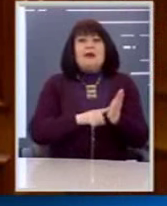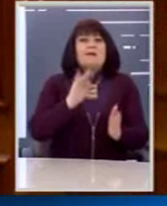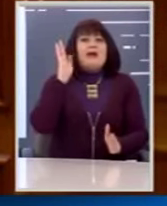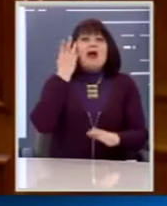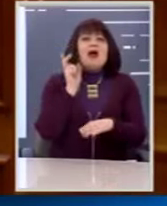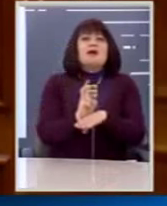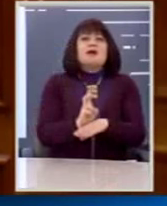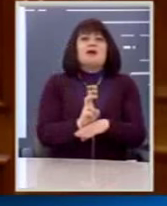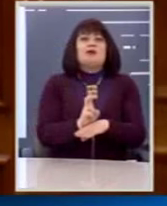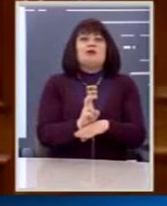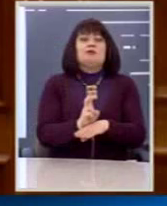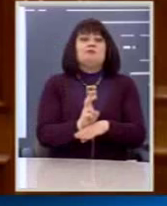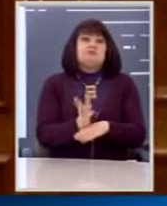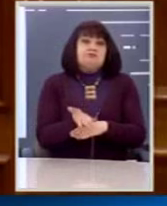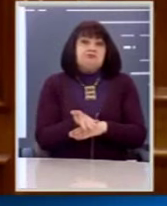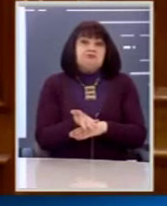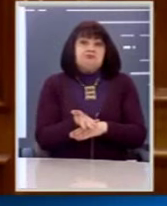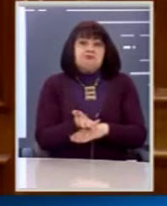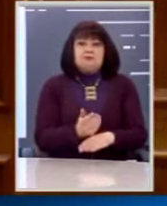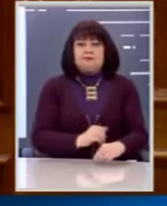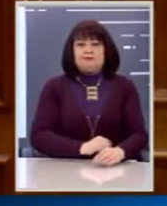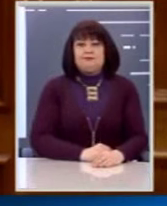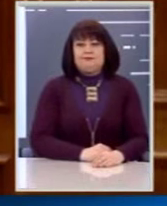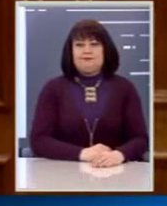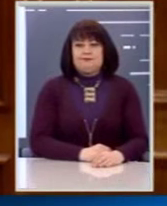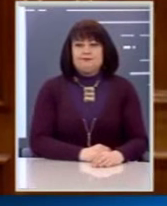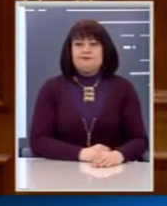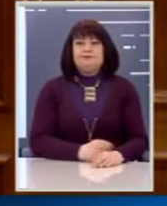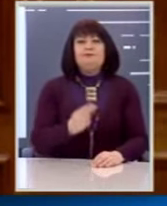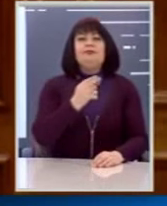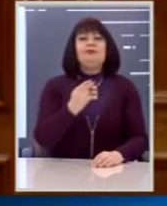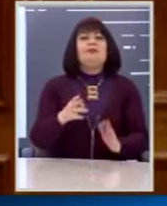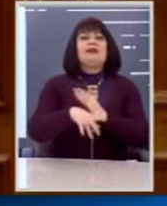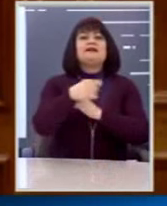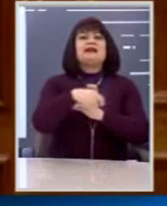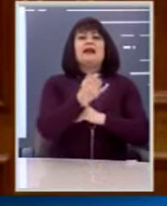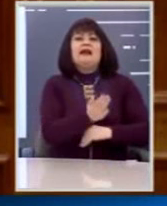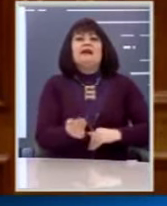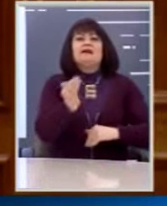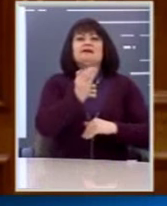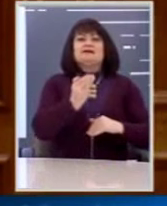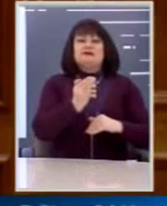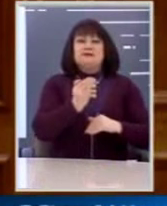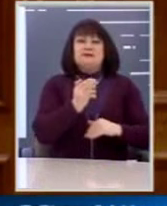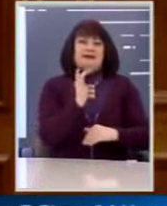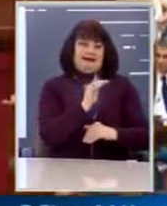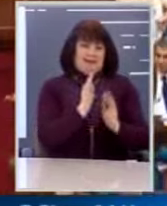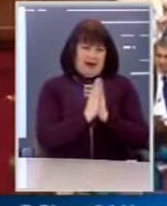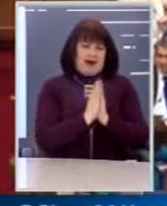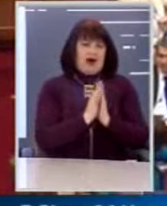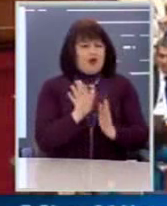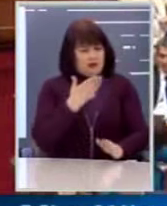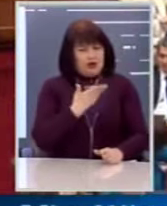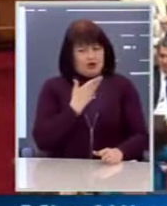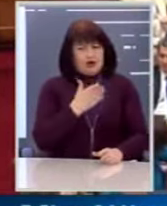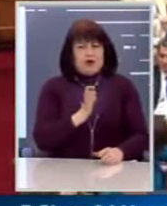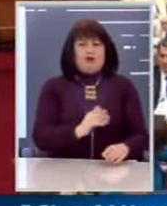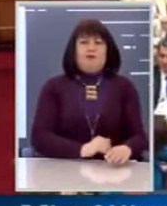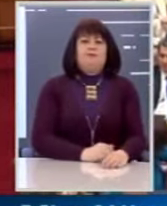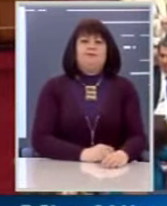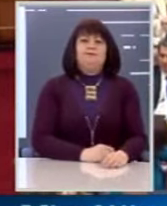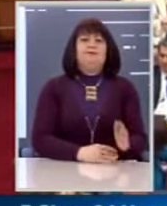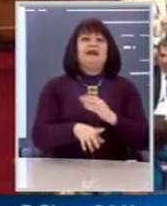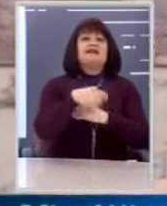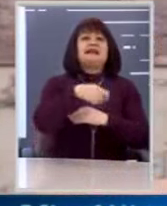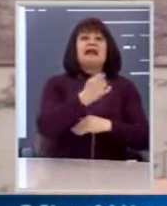Πηγαίνει λοιπόν η υπόθεση στον Εισαγγελέα Εφετών Συντομεύεται κύριε Βουλήκη. Τελειώνω, τελειώνω. Στον